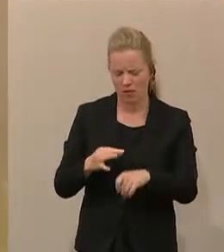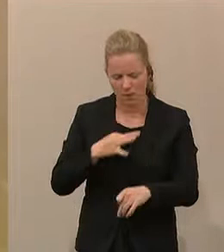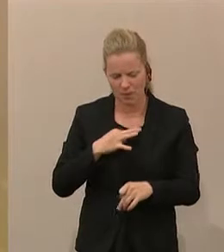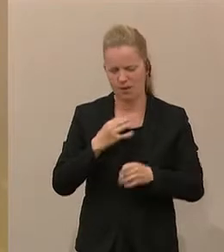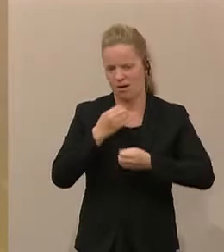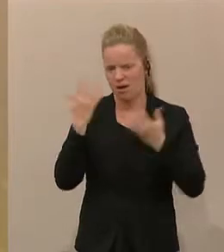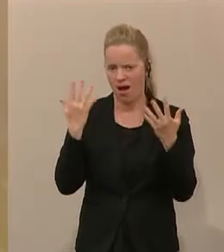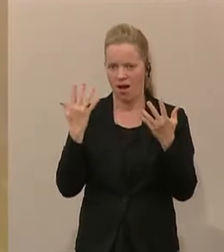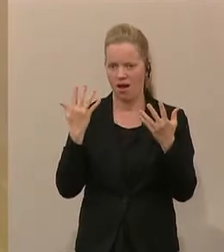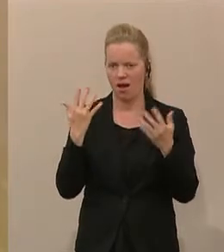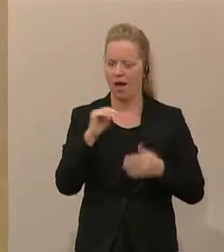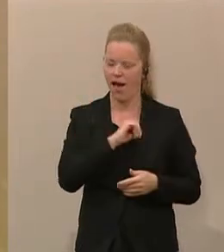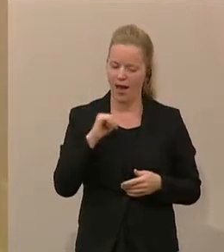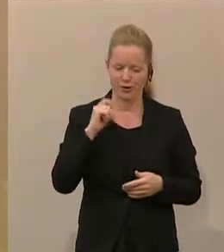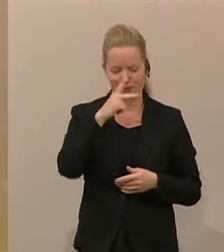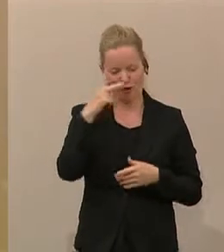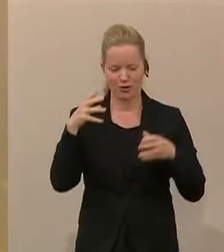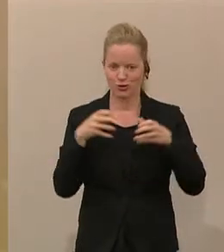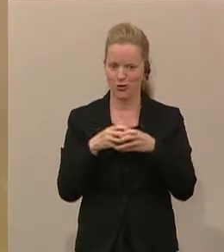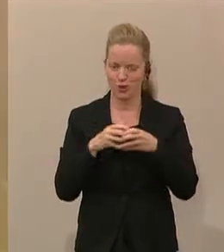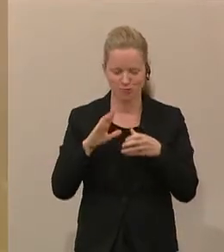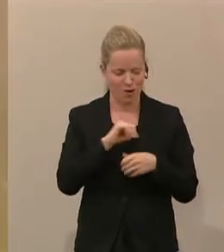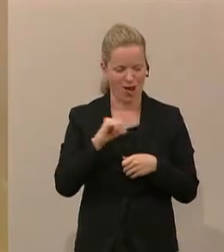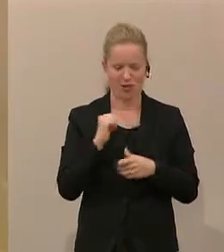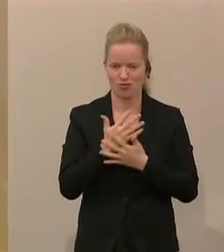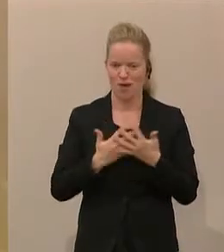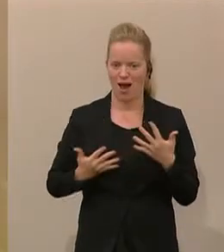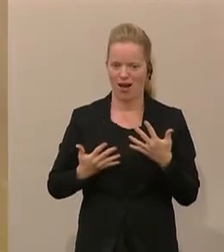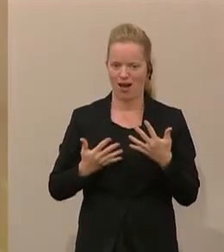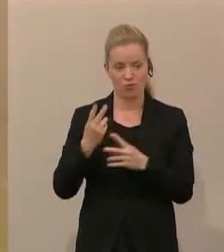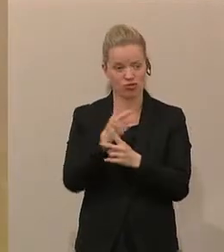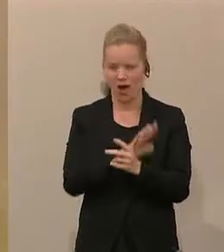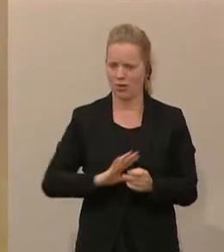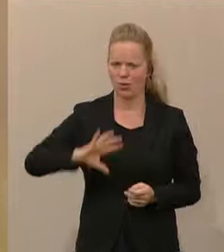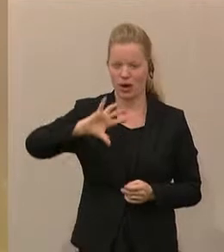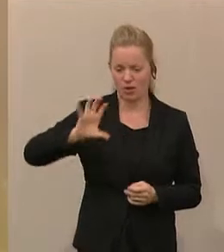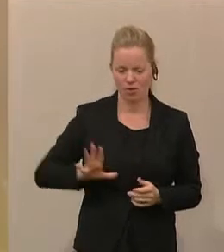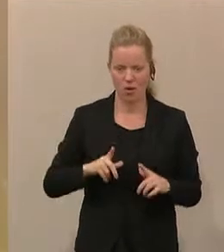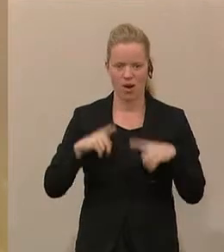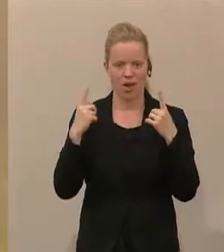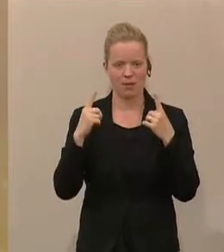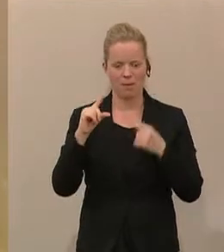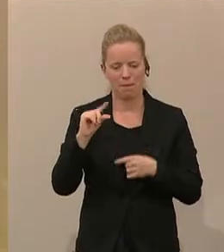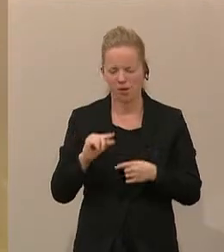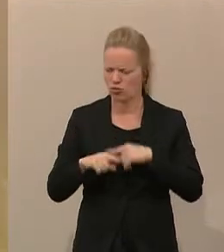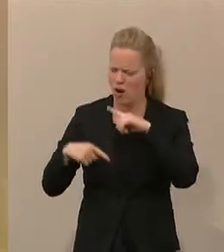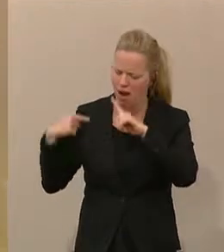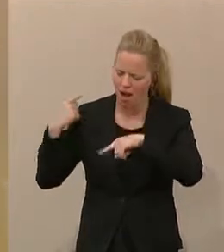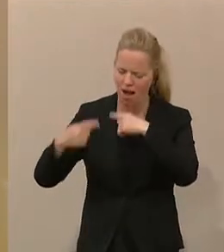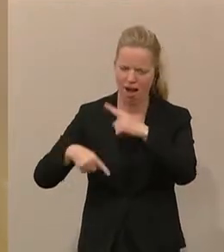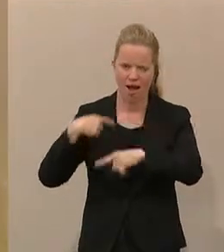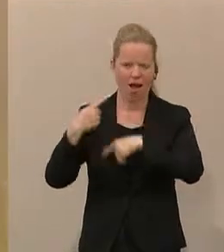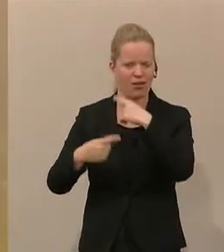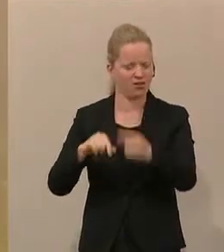Sprache seiner Volksgruppe, in dem Staat, in der Region, wo man lebt, wo diese Minderheit oft schon sehr, sehr lange lebt, also